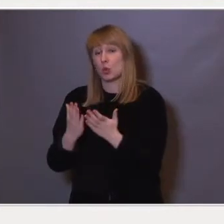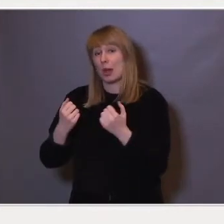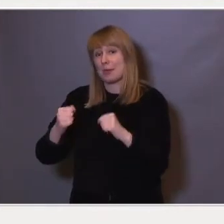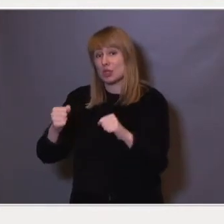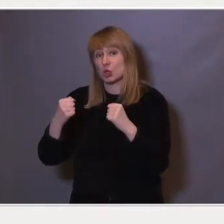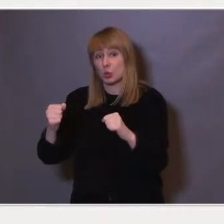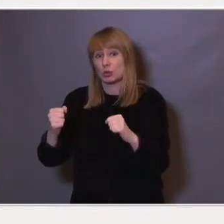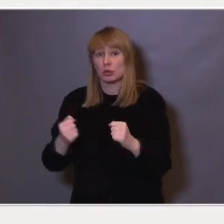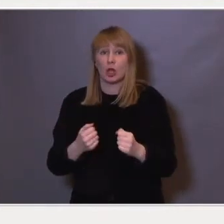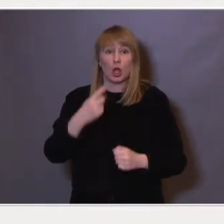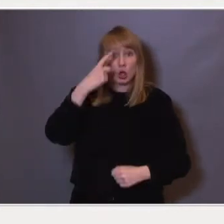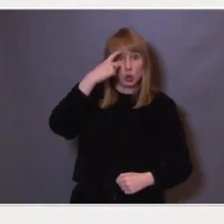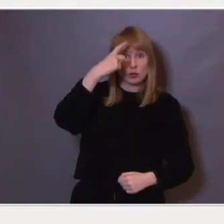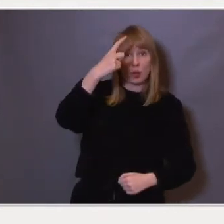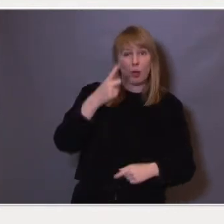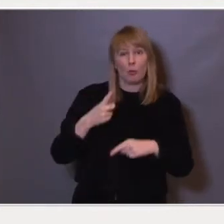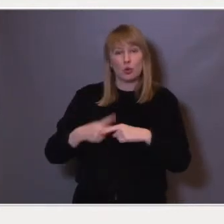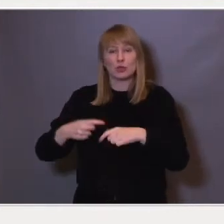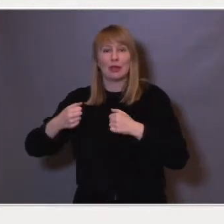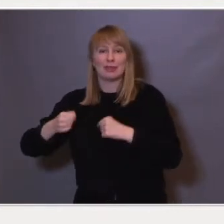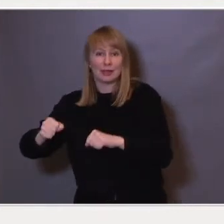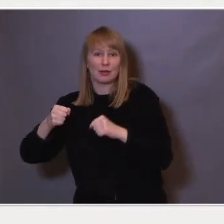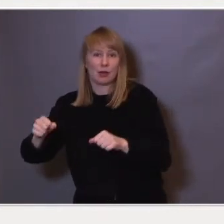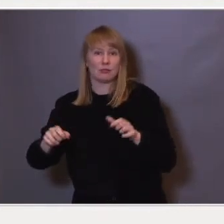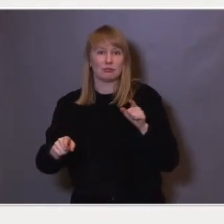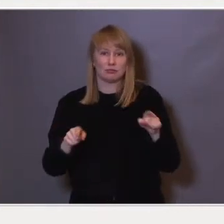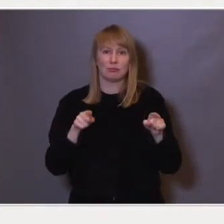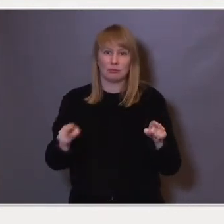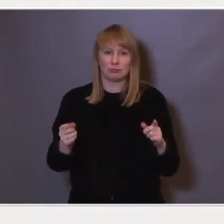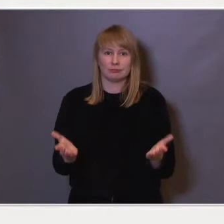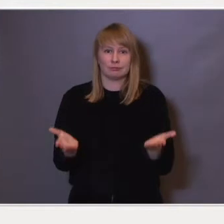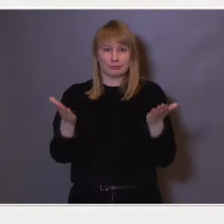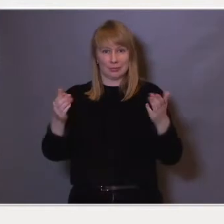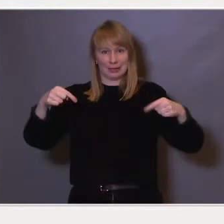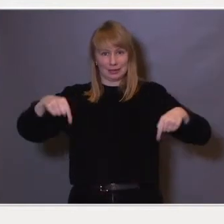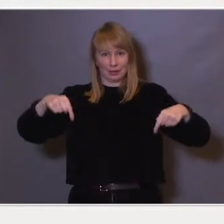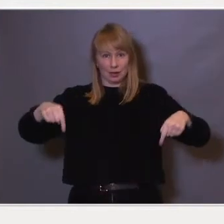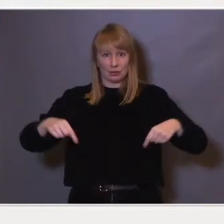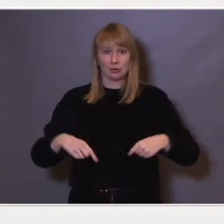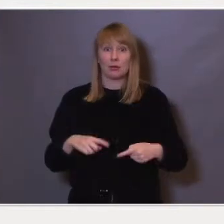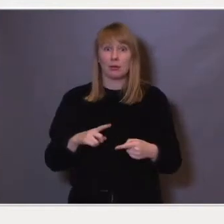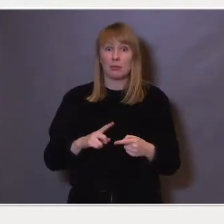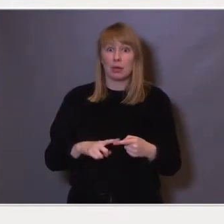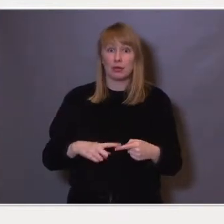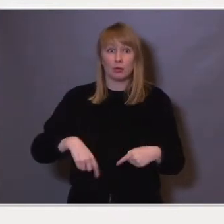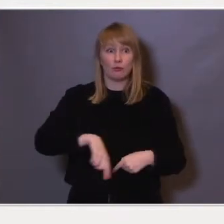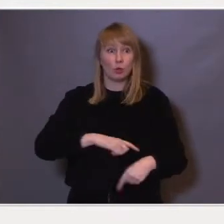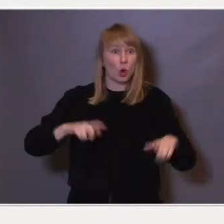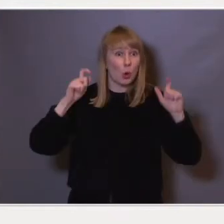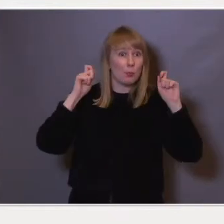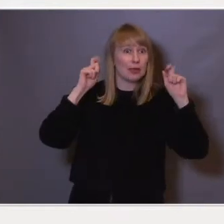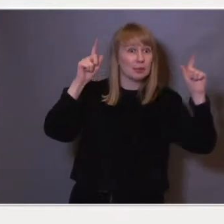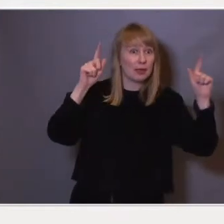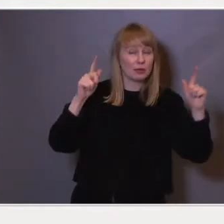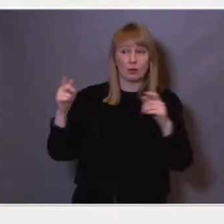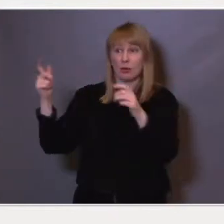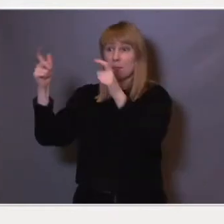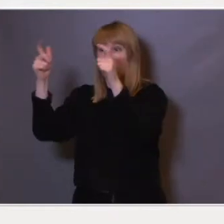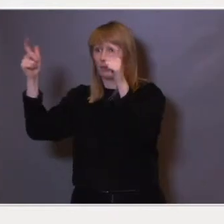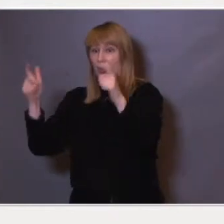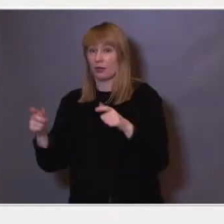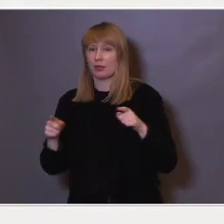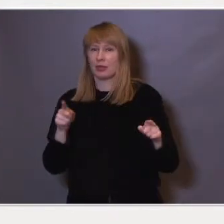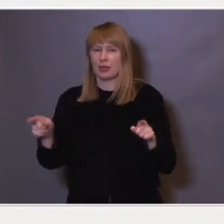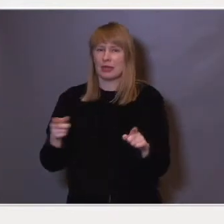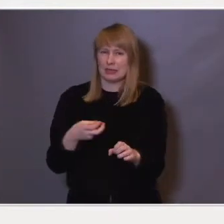Altså kunnskap og tiltak er det vi har arbeidet med. Men oppmerksomheten og mandatet er ganske